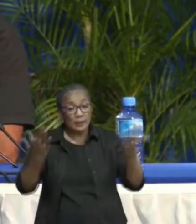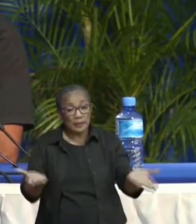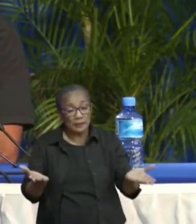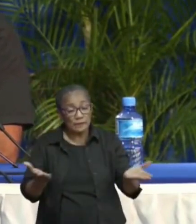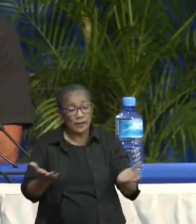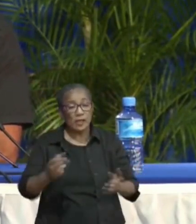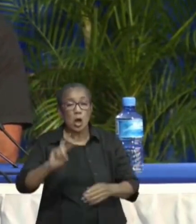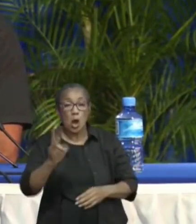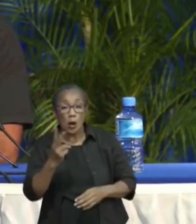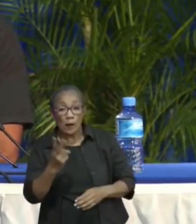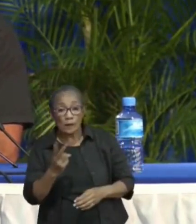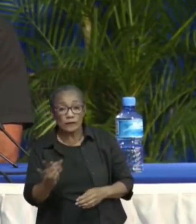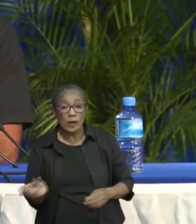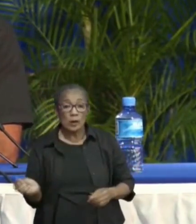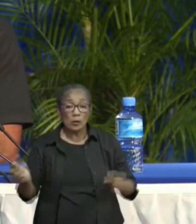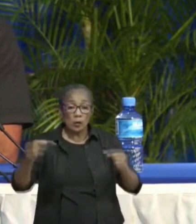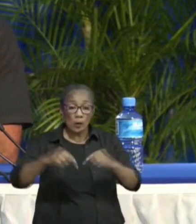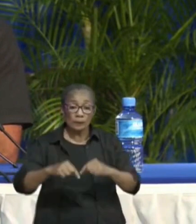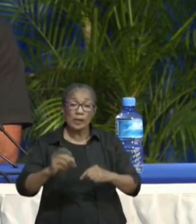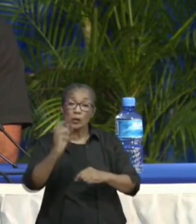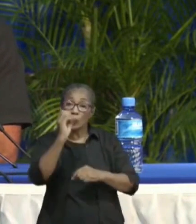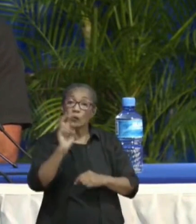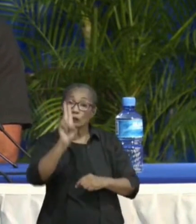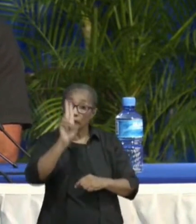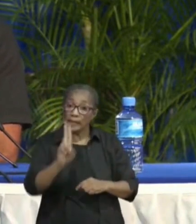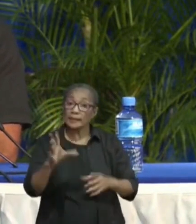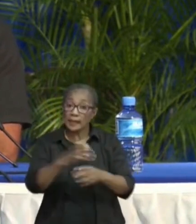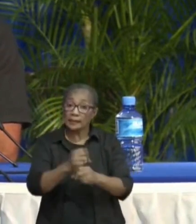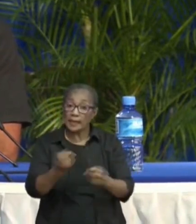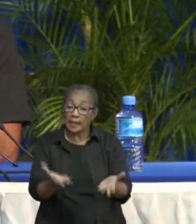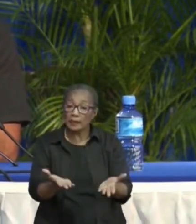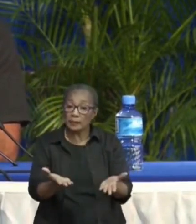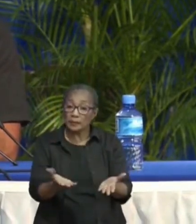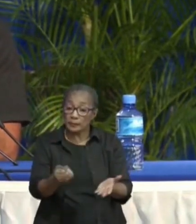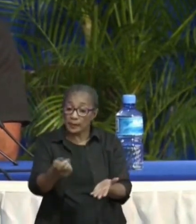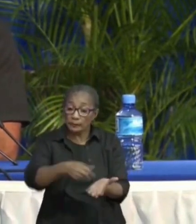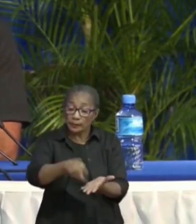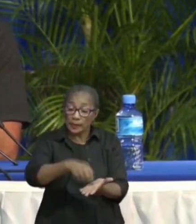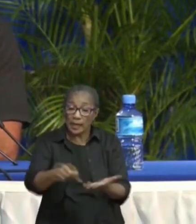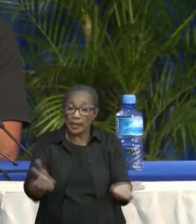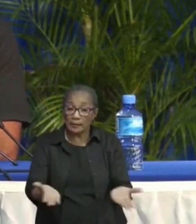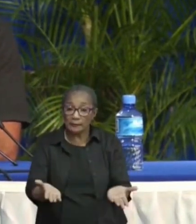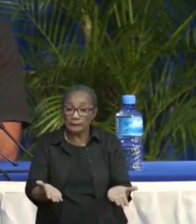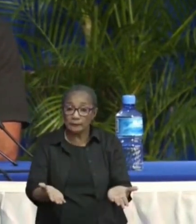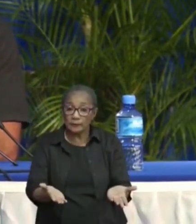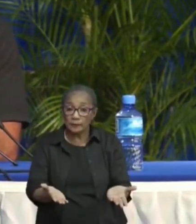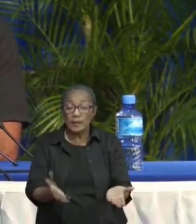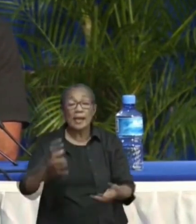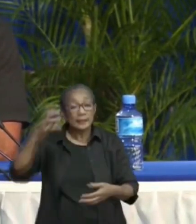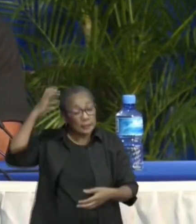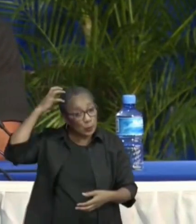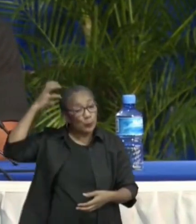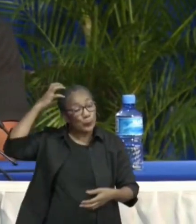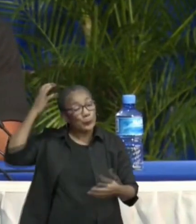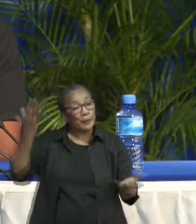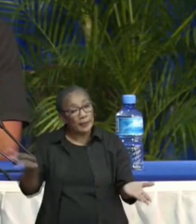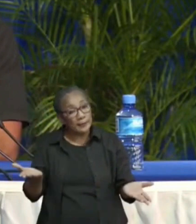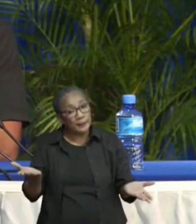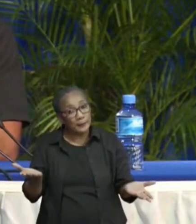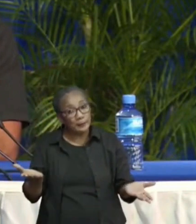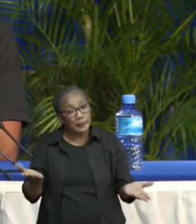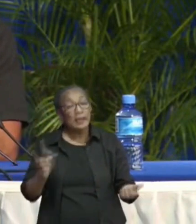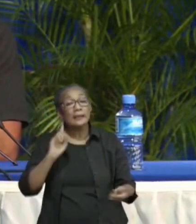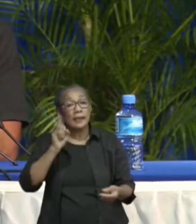Of zal het vanuit de kant van de overheid dat gecompenseerd worden? Het is een vraagstuk en het moet nog